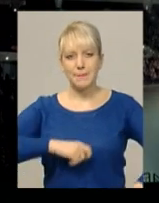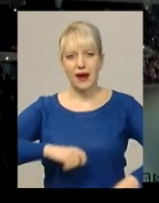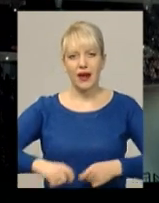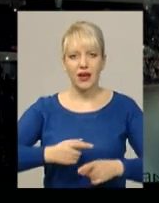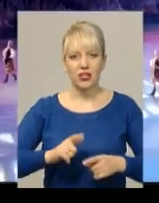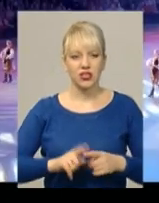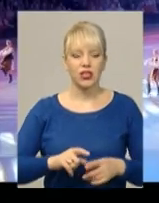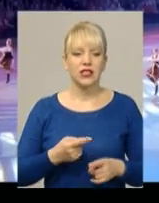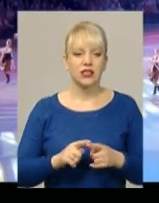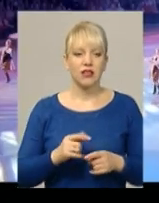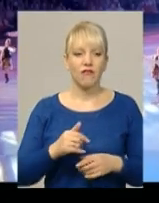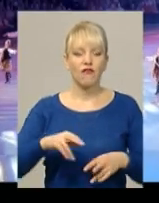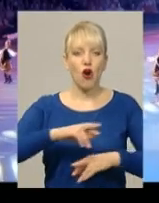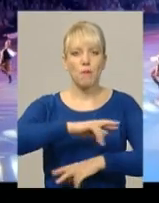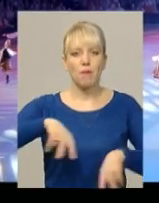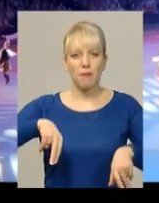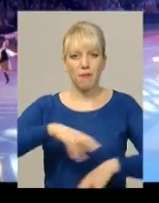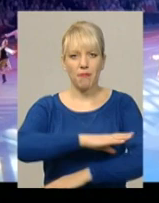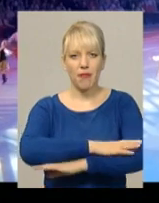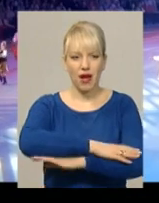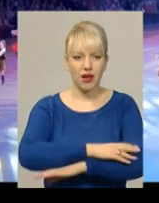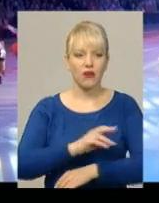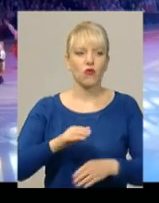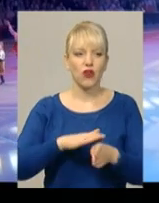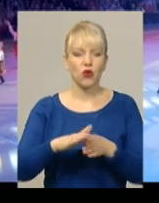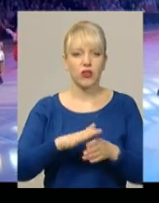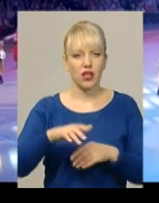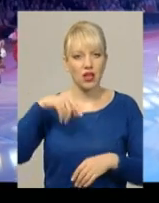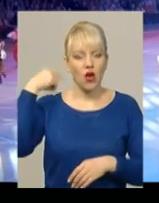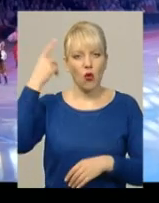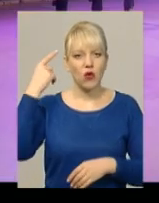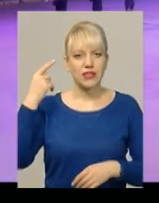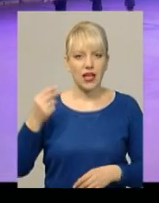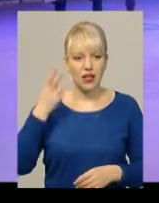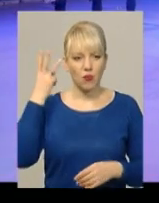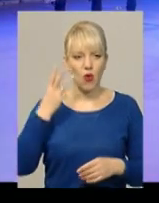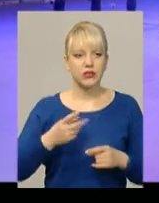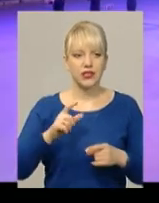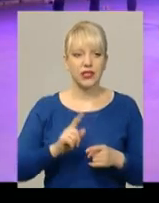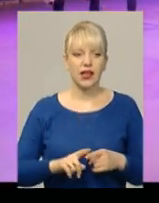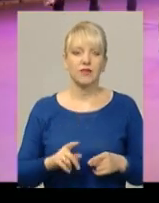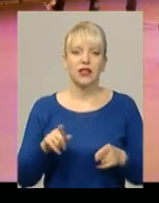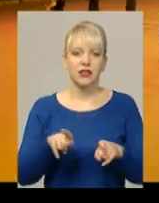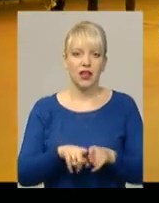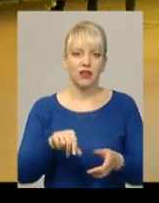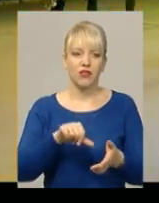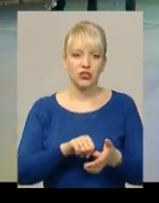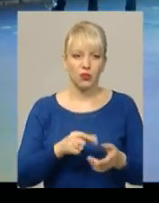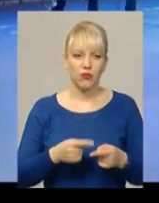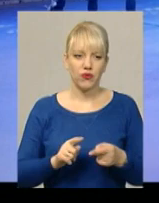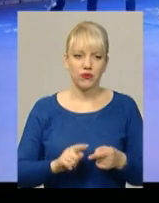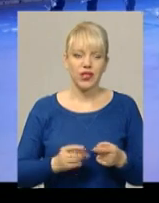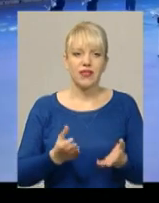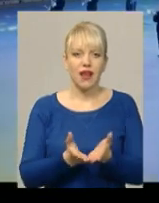сучасному аранжуванні, гопаку виконанні танцюристів-козаків Поділля. Попері – німецького композитора Ургенса. Так виступав на аренах Кьольна,